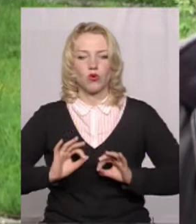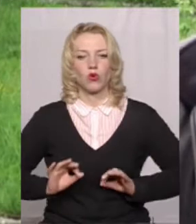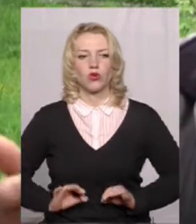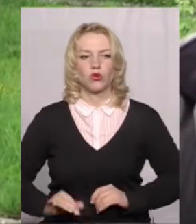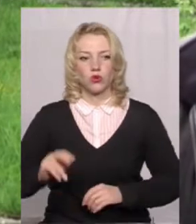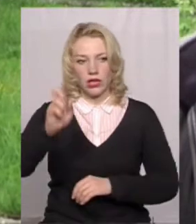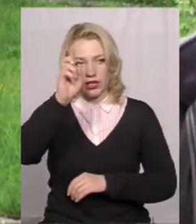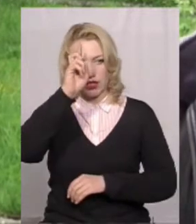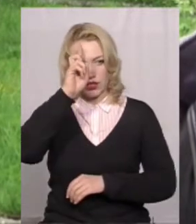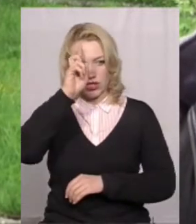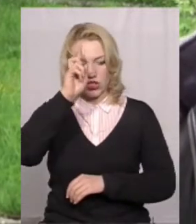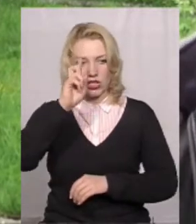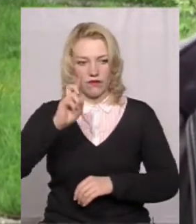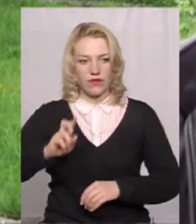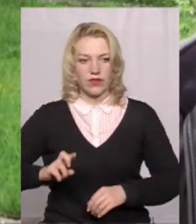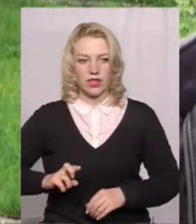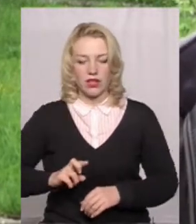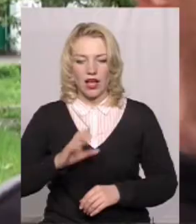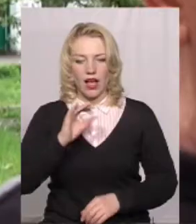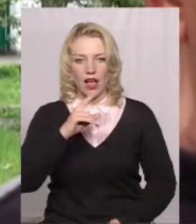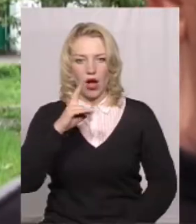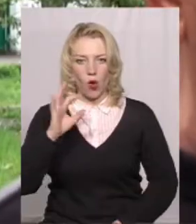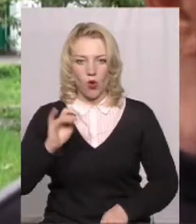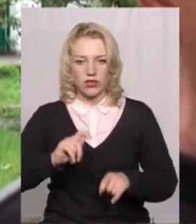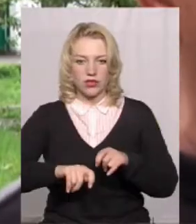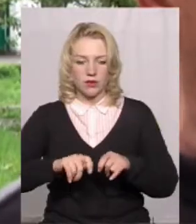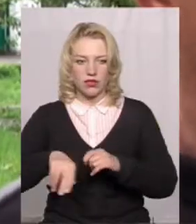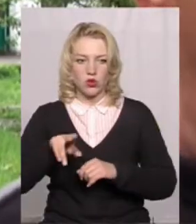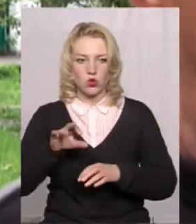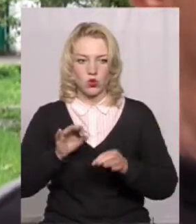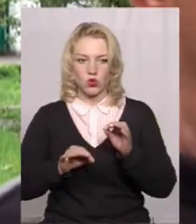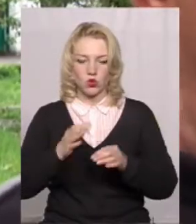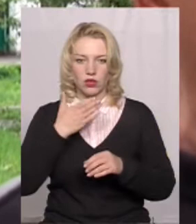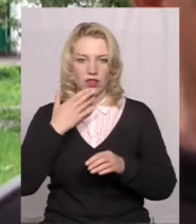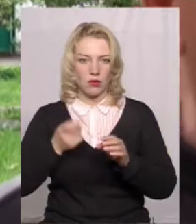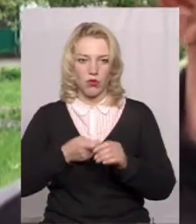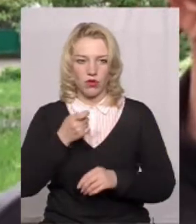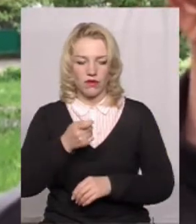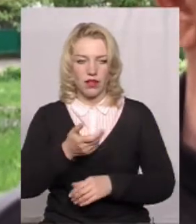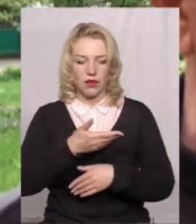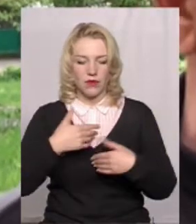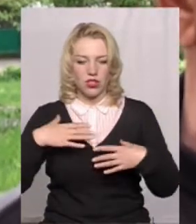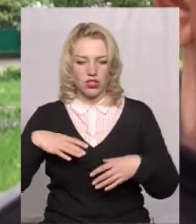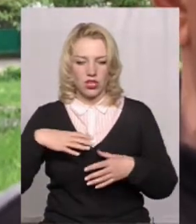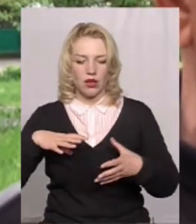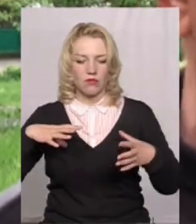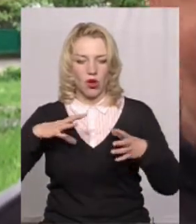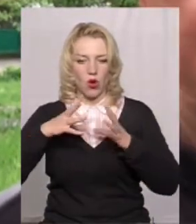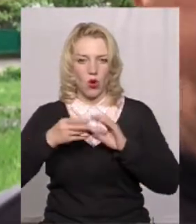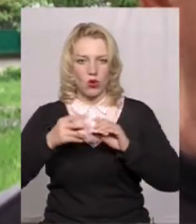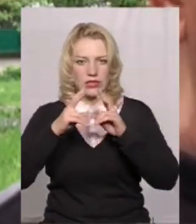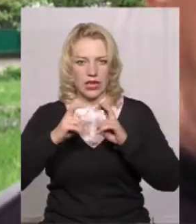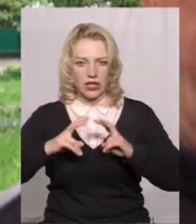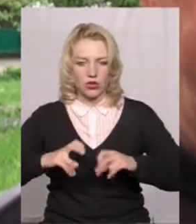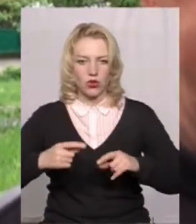в державну інспекцію в Хмельницькій. До суду не подавали. Ми чекаємо результатів розслідування поліції,